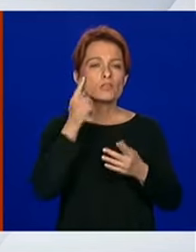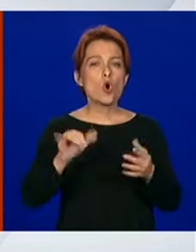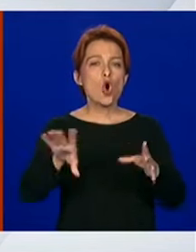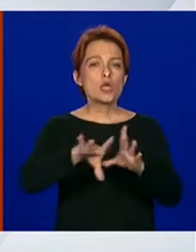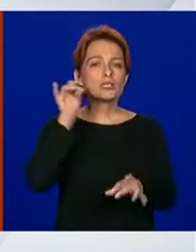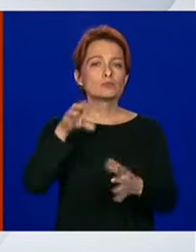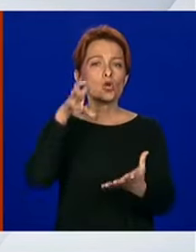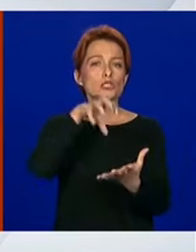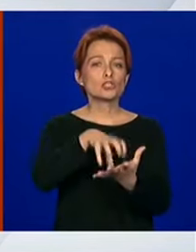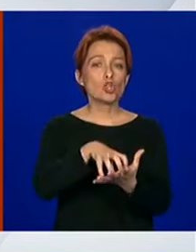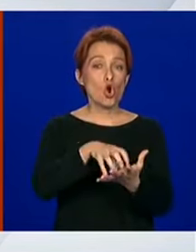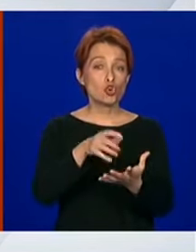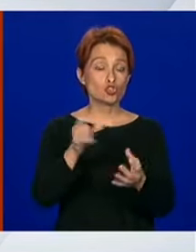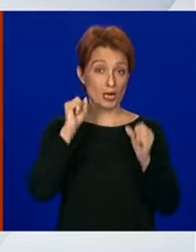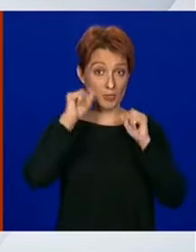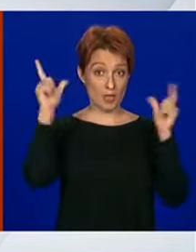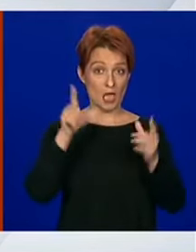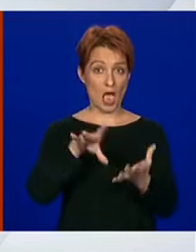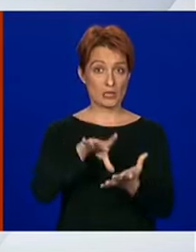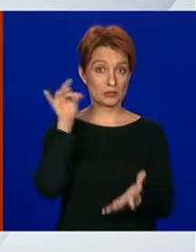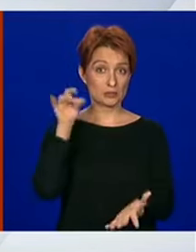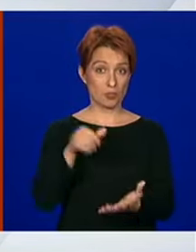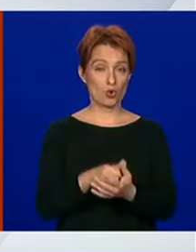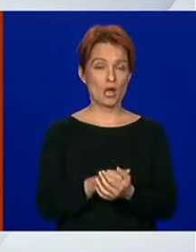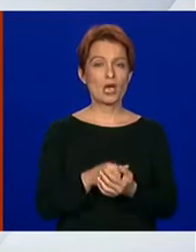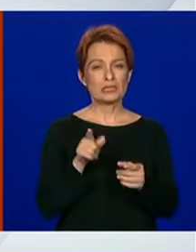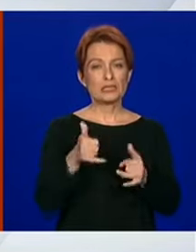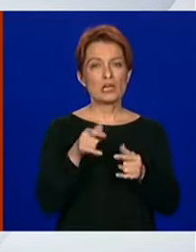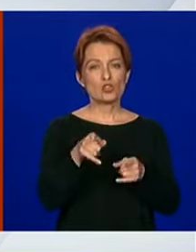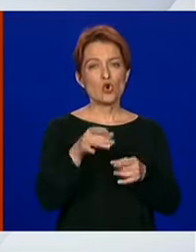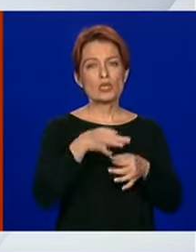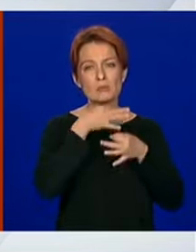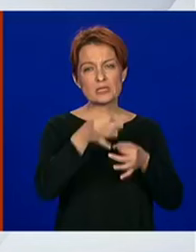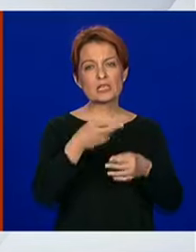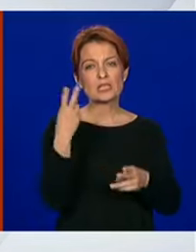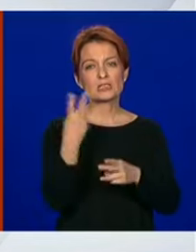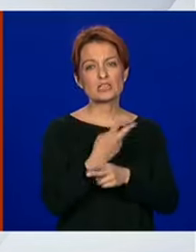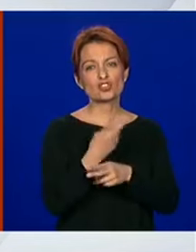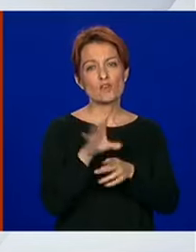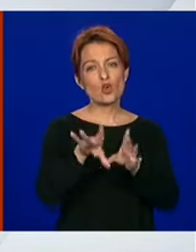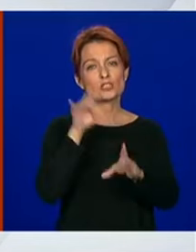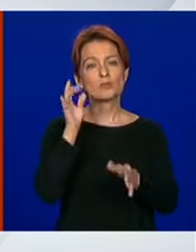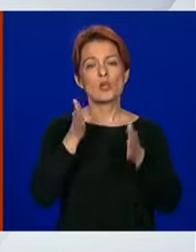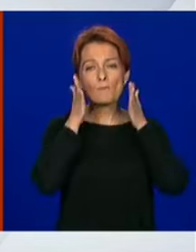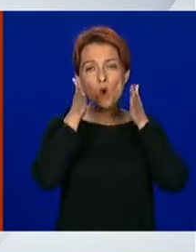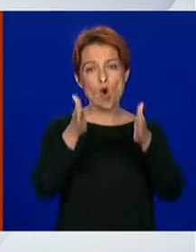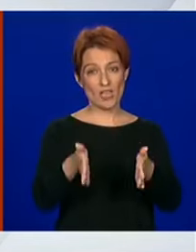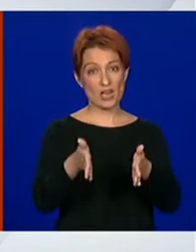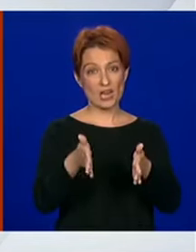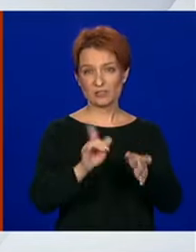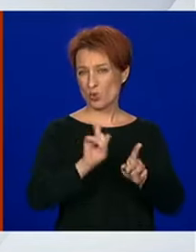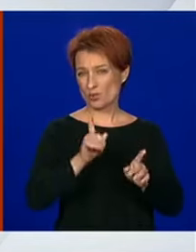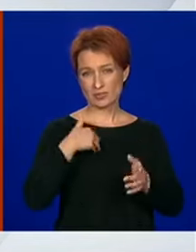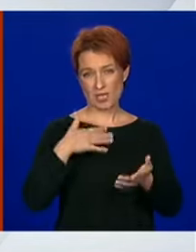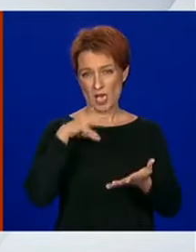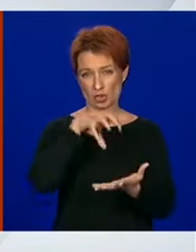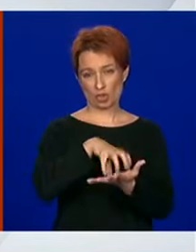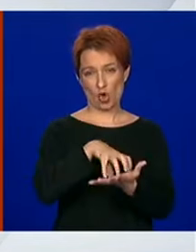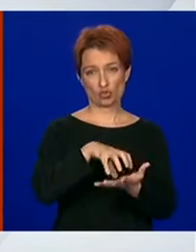dan izbora? Dakle, to je pitanje za državno izborno povjerenstvo, a ne za ove stože.